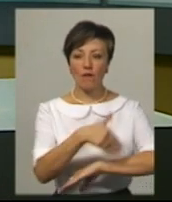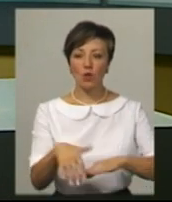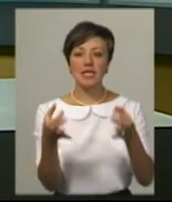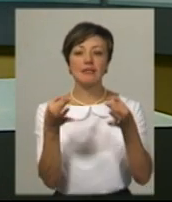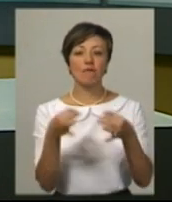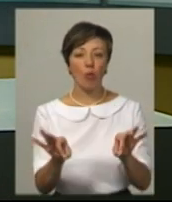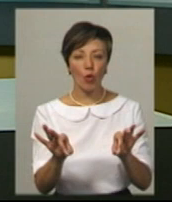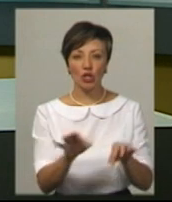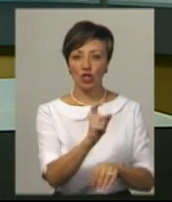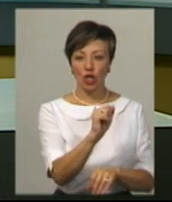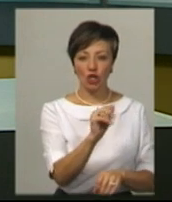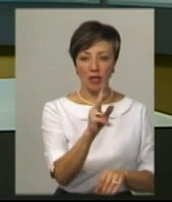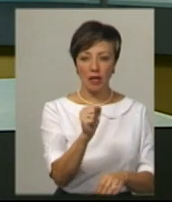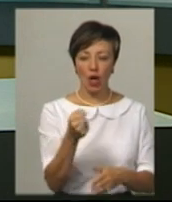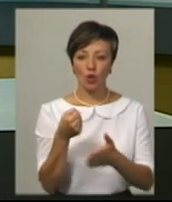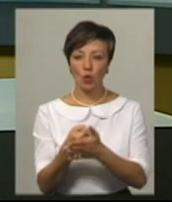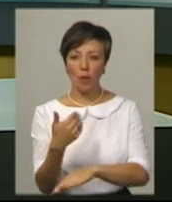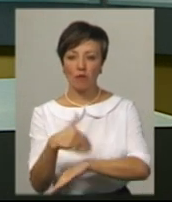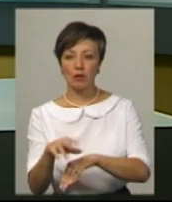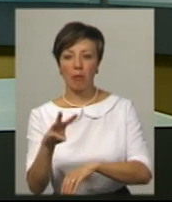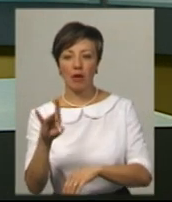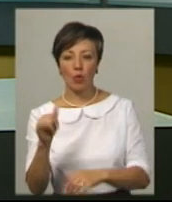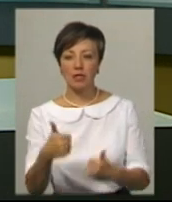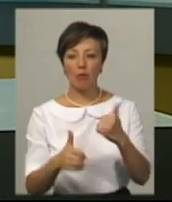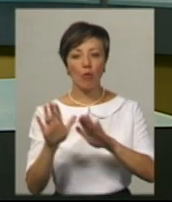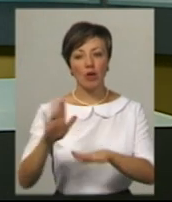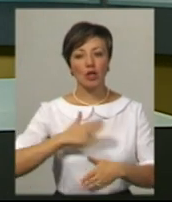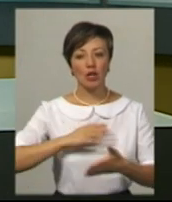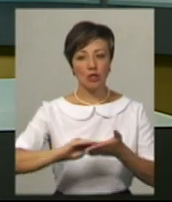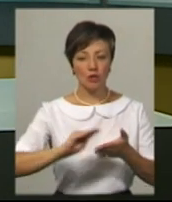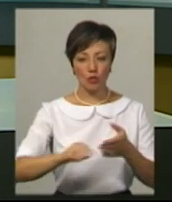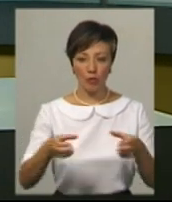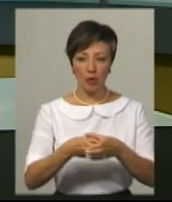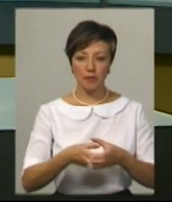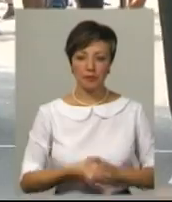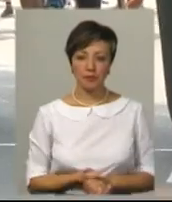Свободи – від Зарічанської до проспекту Миру. На змаганнях побувала наша знімальна група.